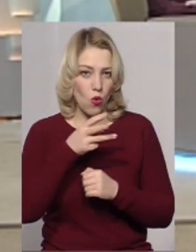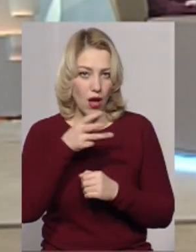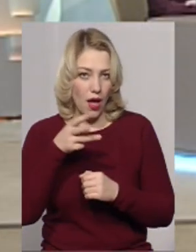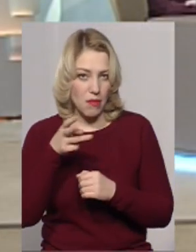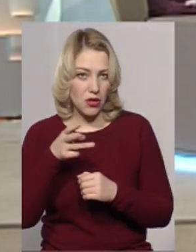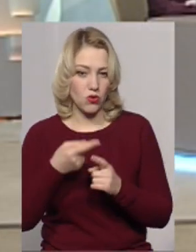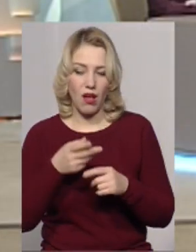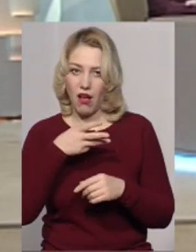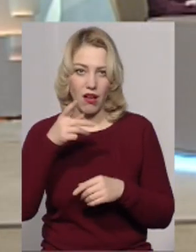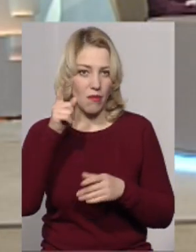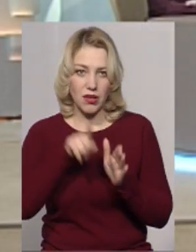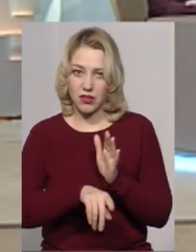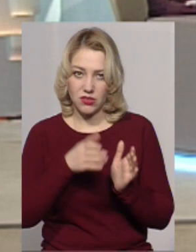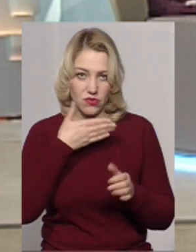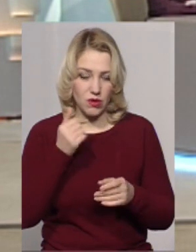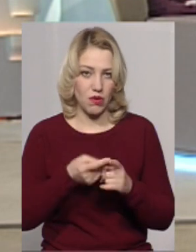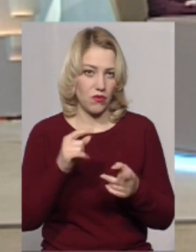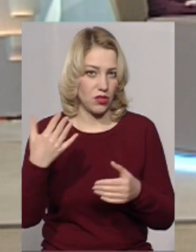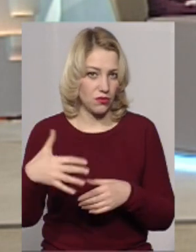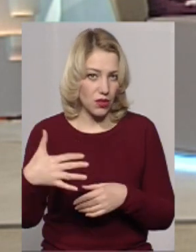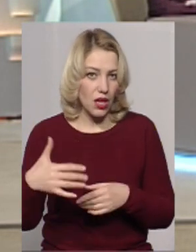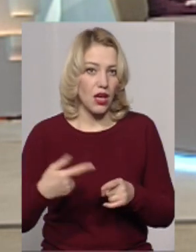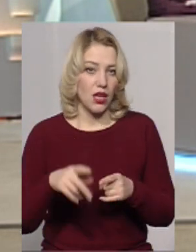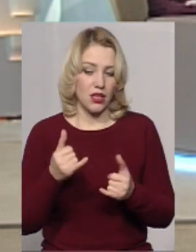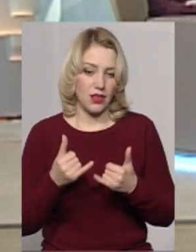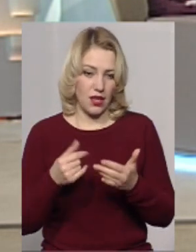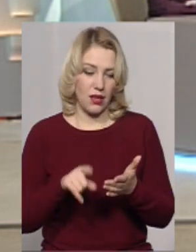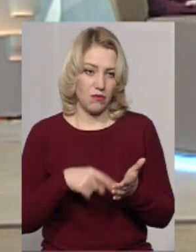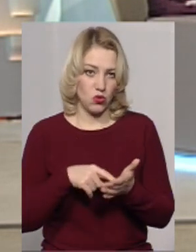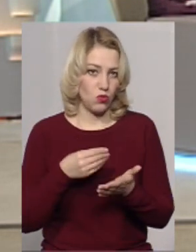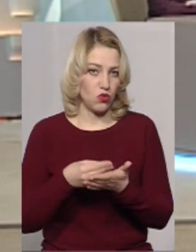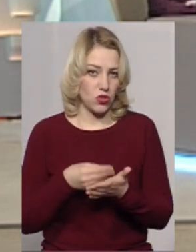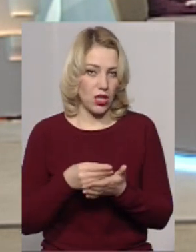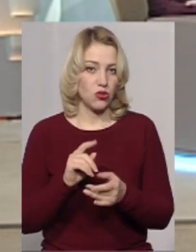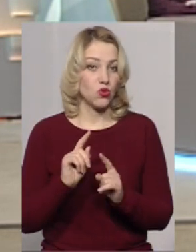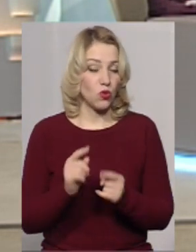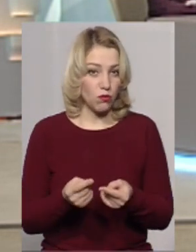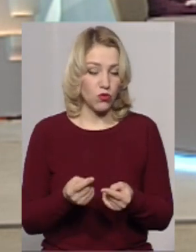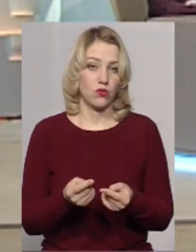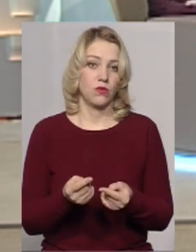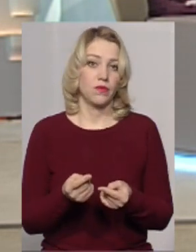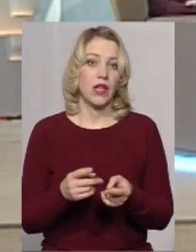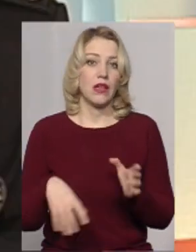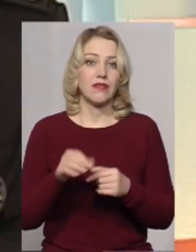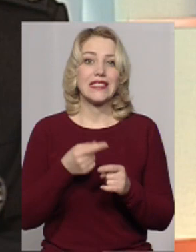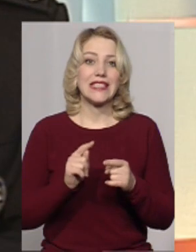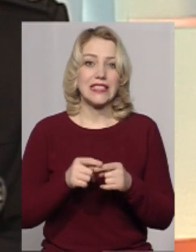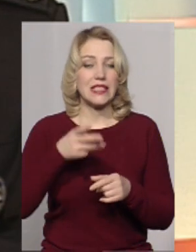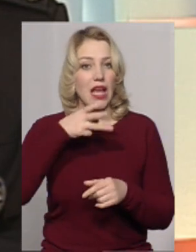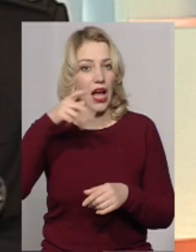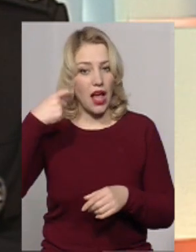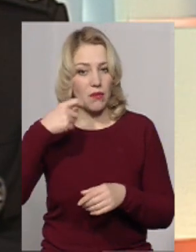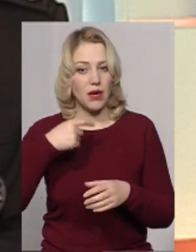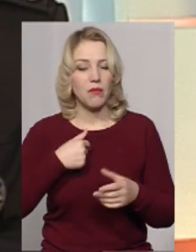тому що камери не дешеві і вони коштують чималі кошти для бюджету міського, тому всі ці камери ми